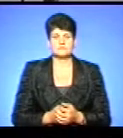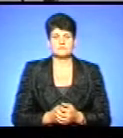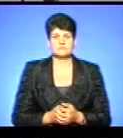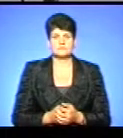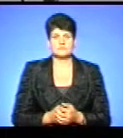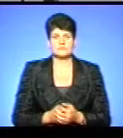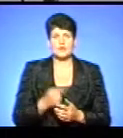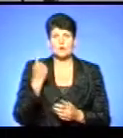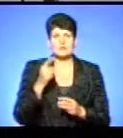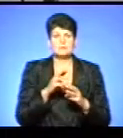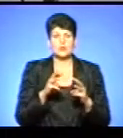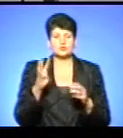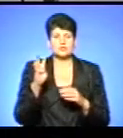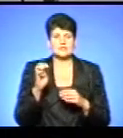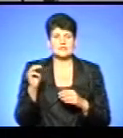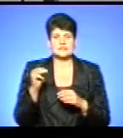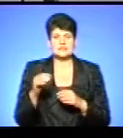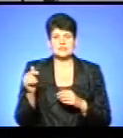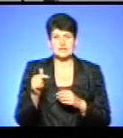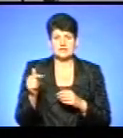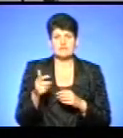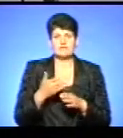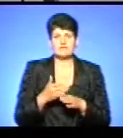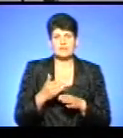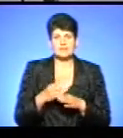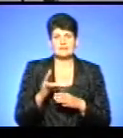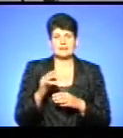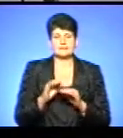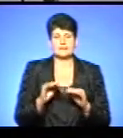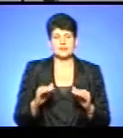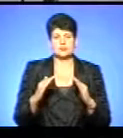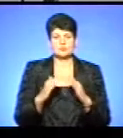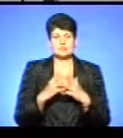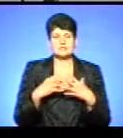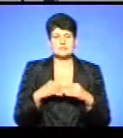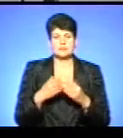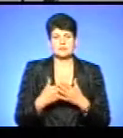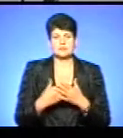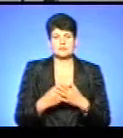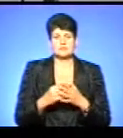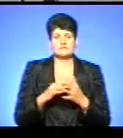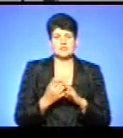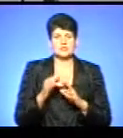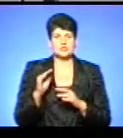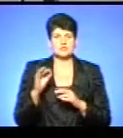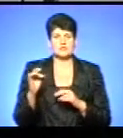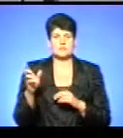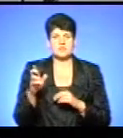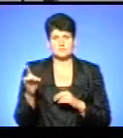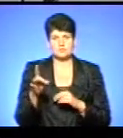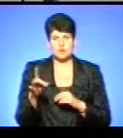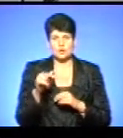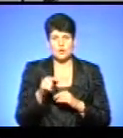1 мільйон 400 тисяч гривень виділили на дитячий будинок сімейного типу у селі Жовнівка Бережанського району.